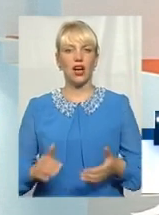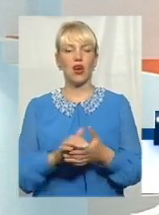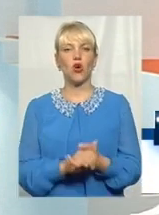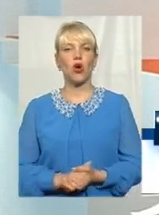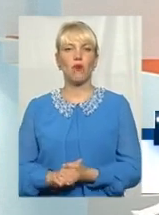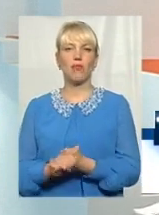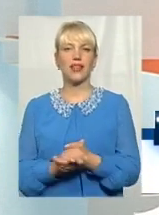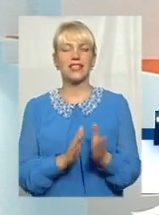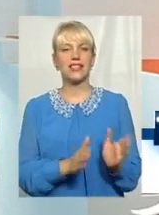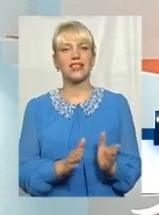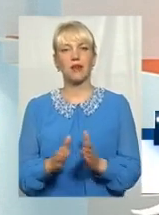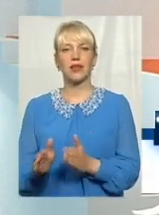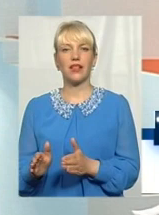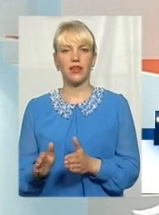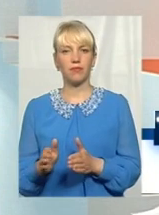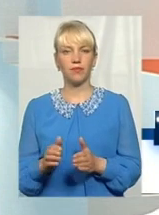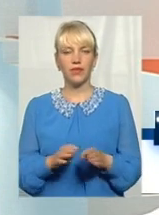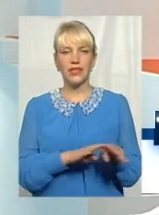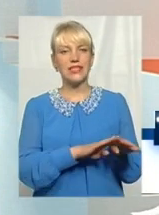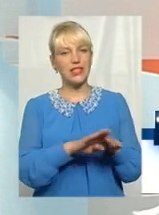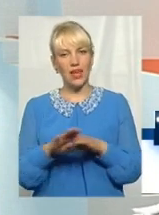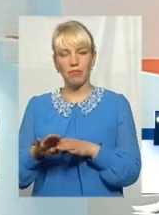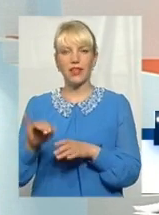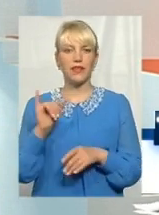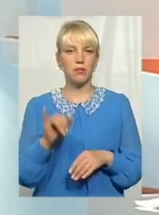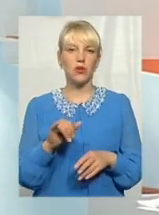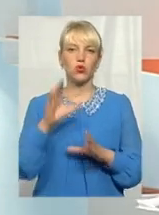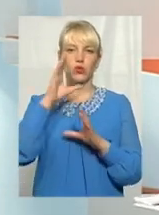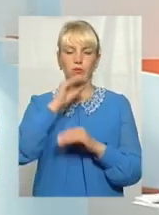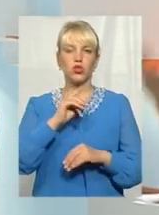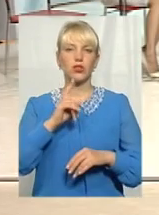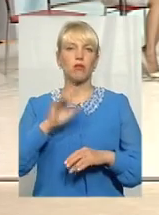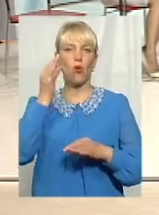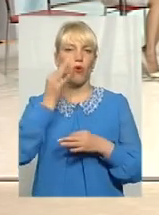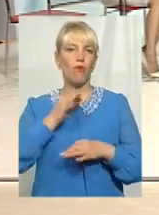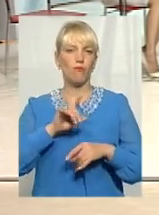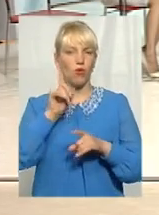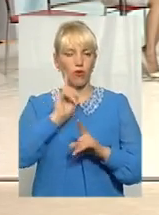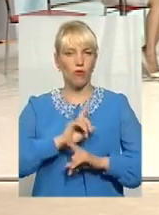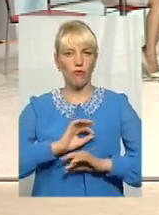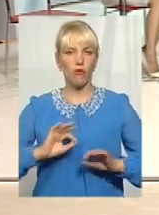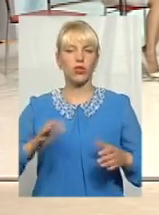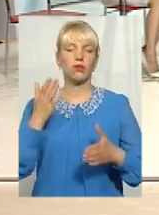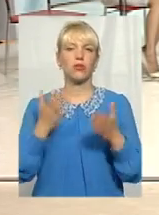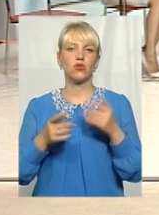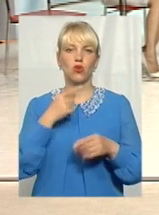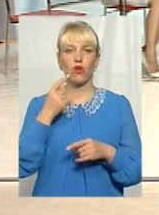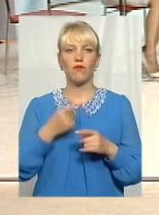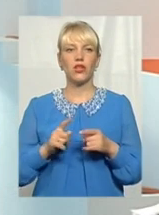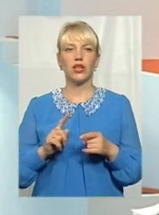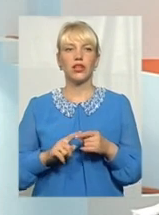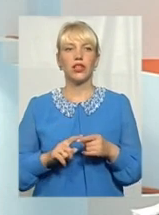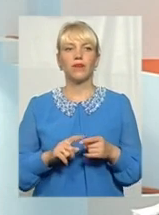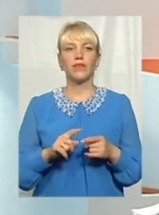стабільним, успішним і комфортним. А якщо вже говорити мовою певних індикаторів огонівських, то